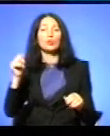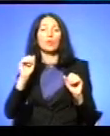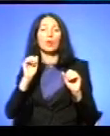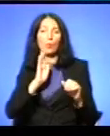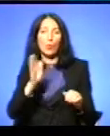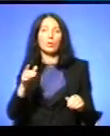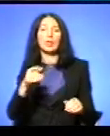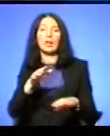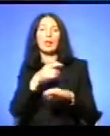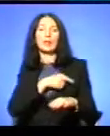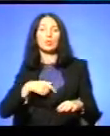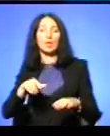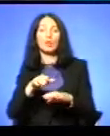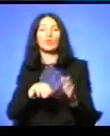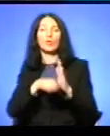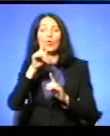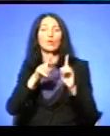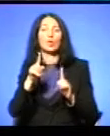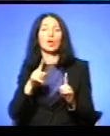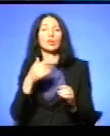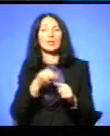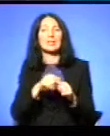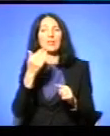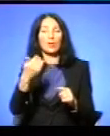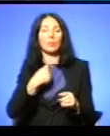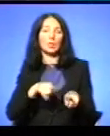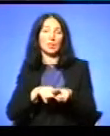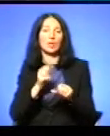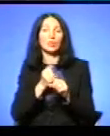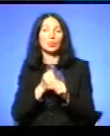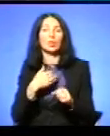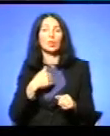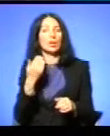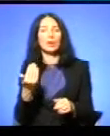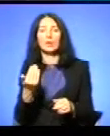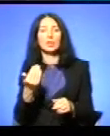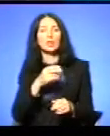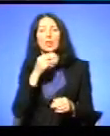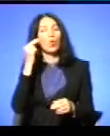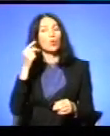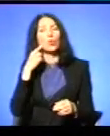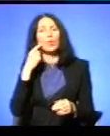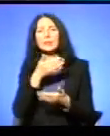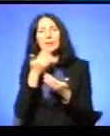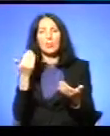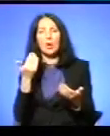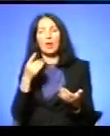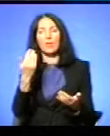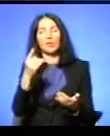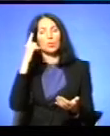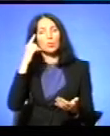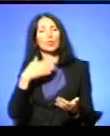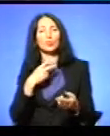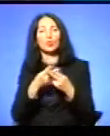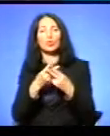що я вам дякую Я на вас не маю ніякої образи Інша справа Ви думали, що тюрма мене зіпсує Ні Я там